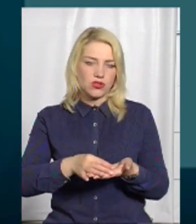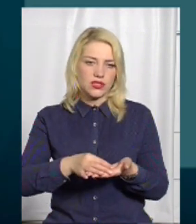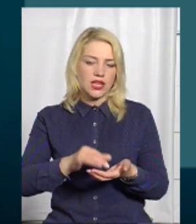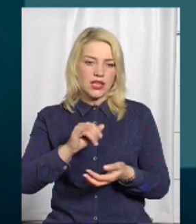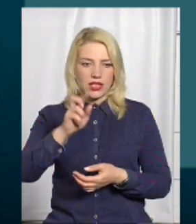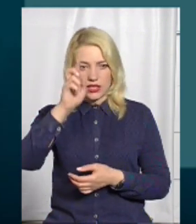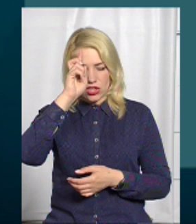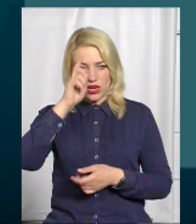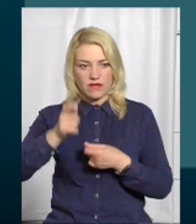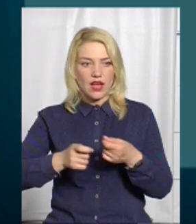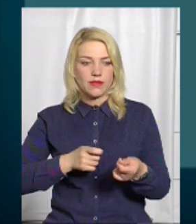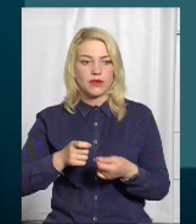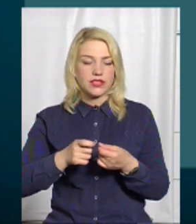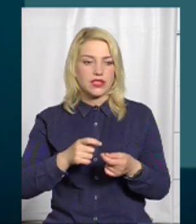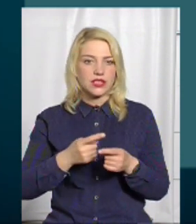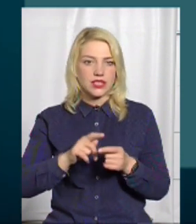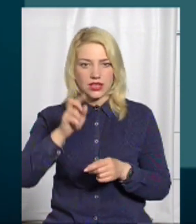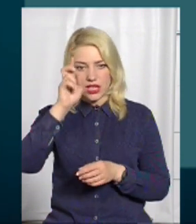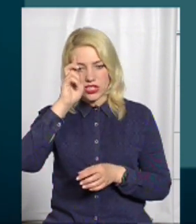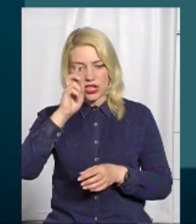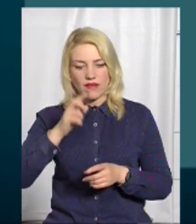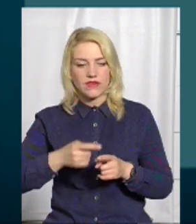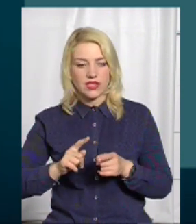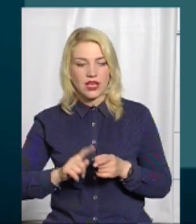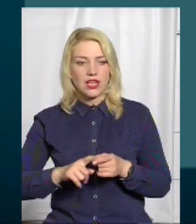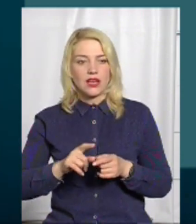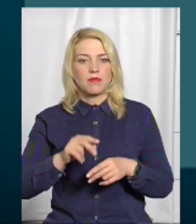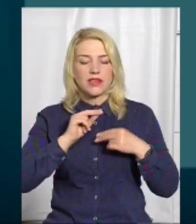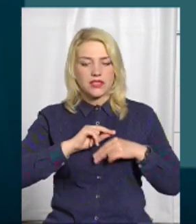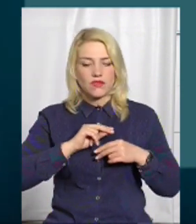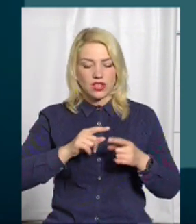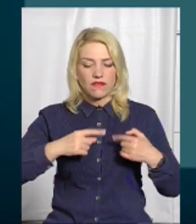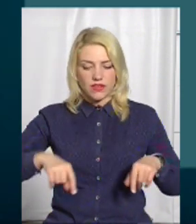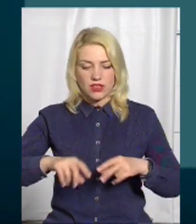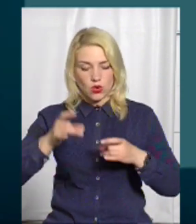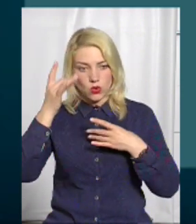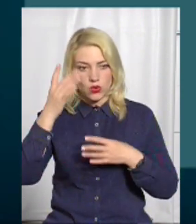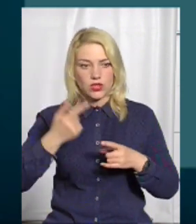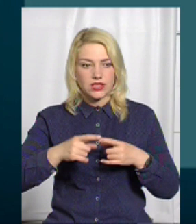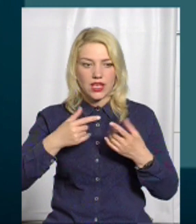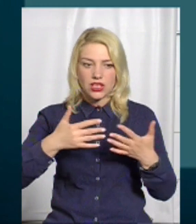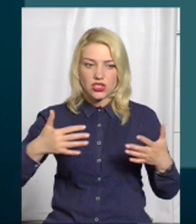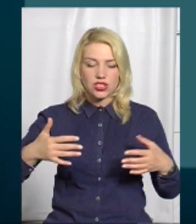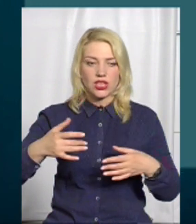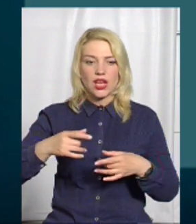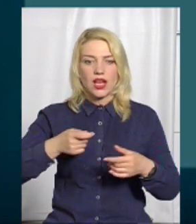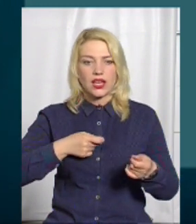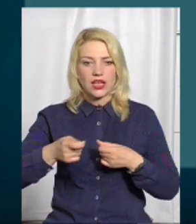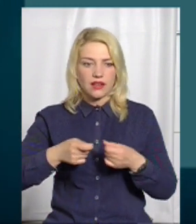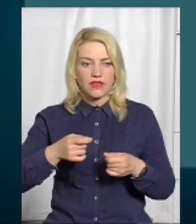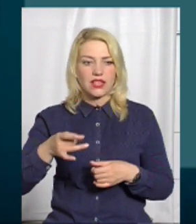державна адміністрація, це ж державні працівники, це ж відділи культури, це інші керівники районних